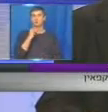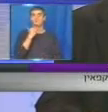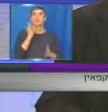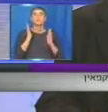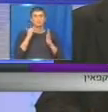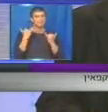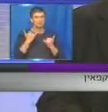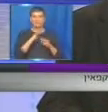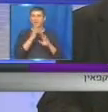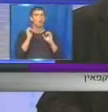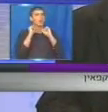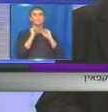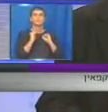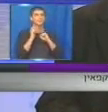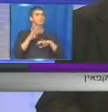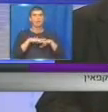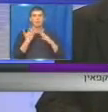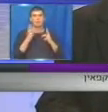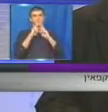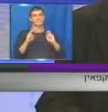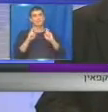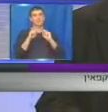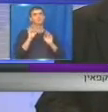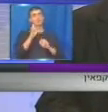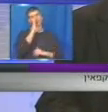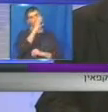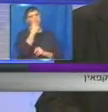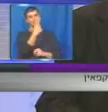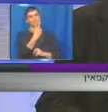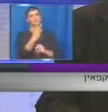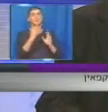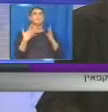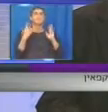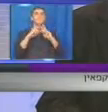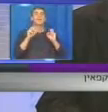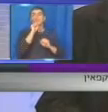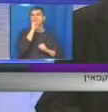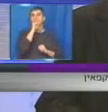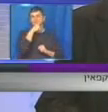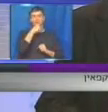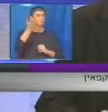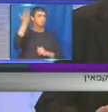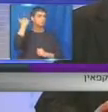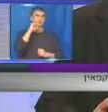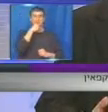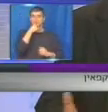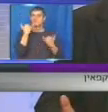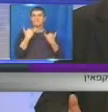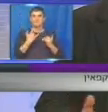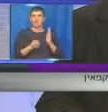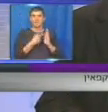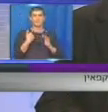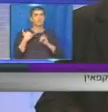והנה הכל התבסס על מחקרים תצפיתיים, מחקרים היסטוריים ישנים ביותר, והפעם אנחנו